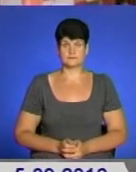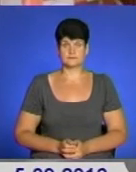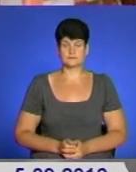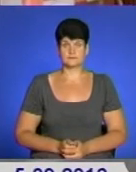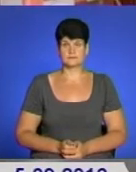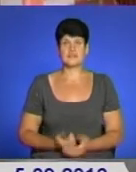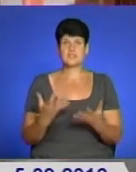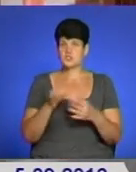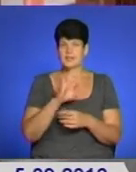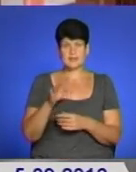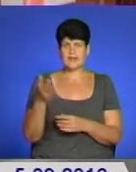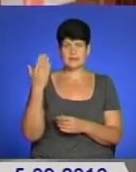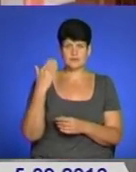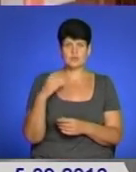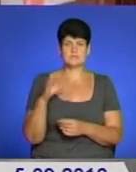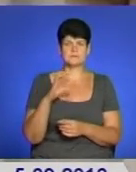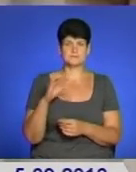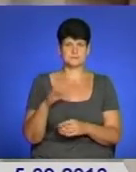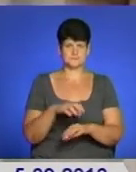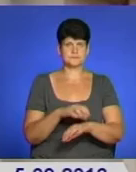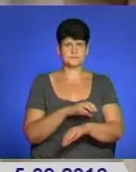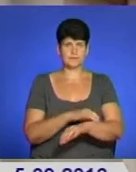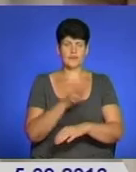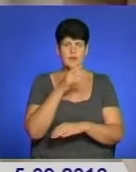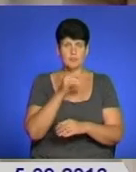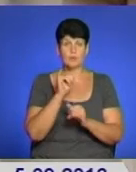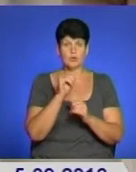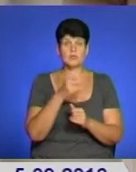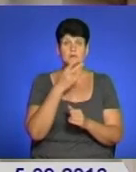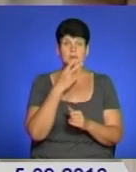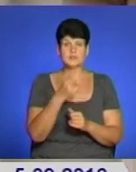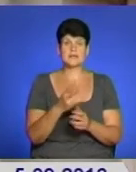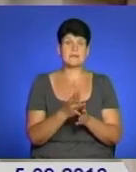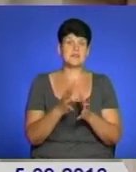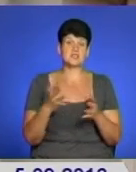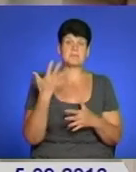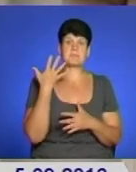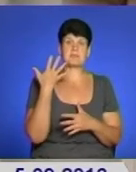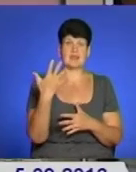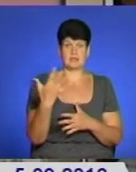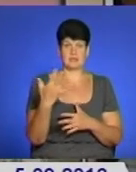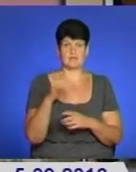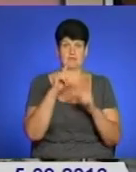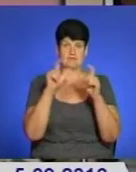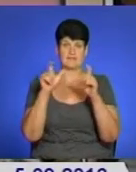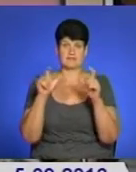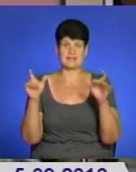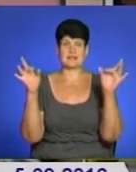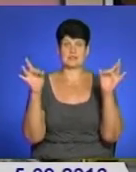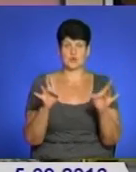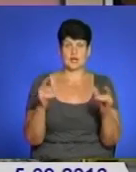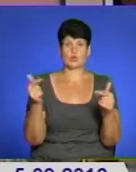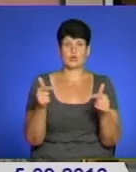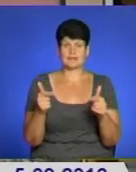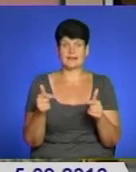Ще не так давно, за радянських часів, ми могли споглядати не більше п'яти вирісок іноземною мовою. Ресторан, готель,